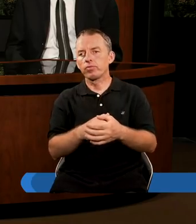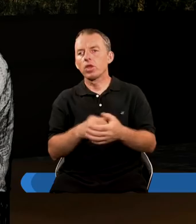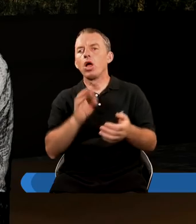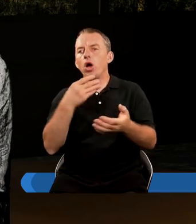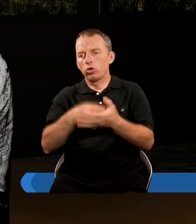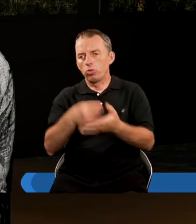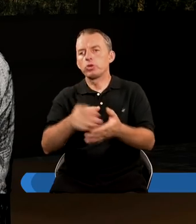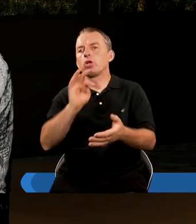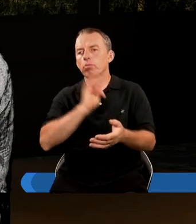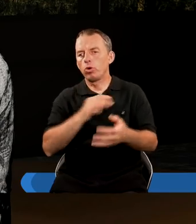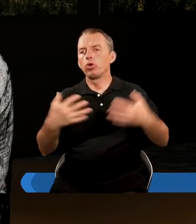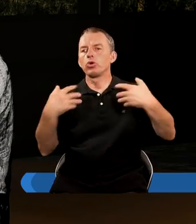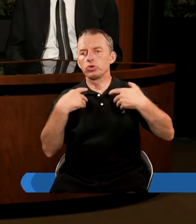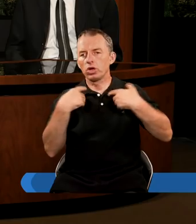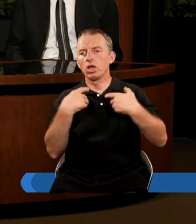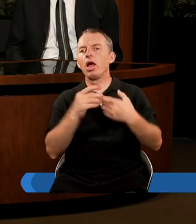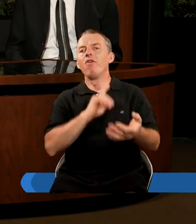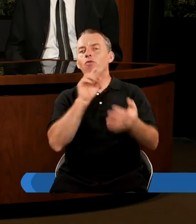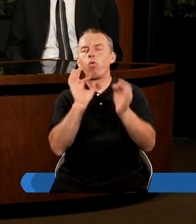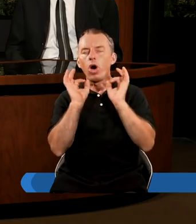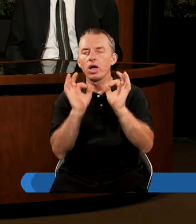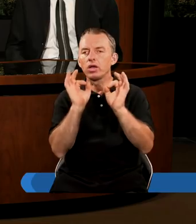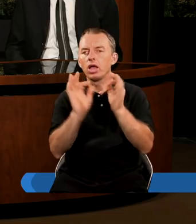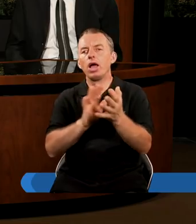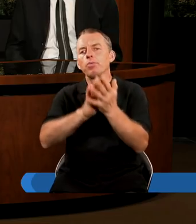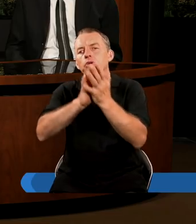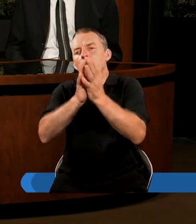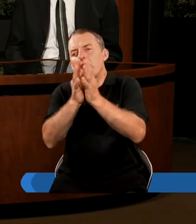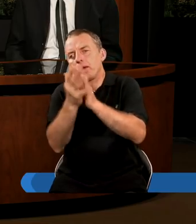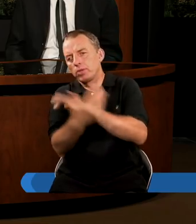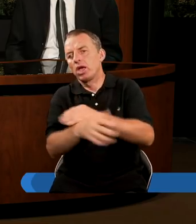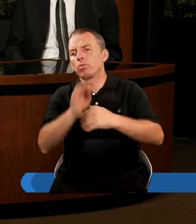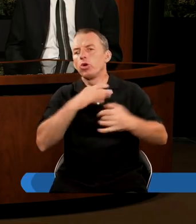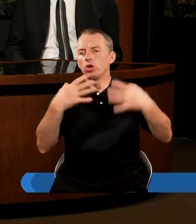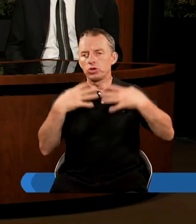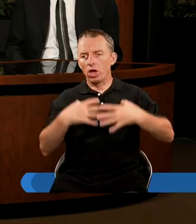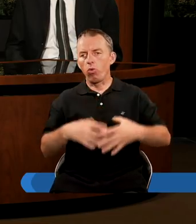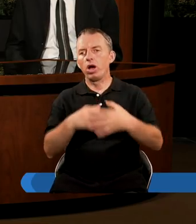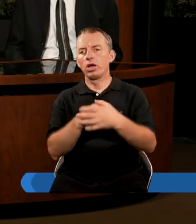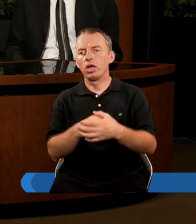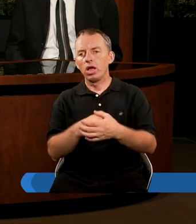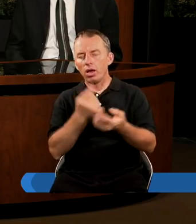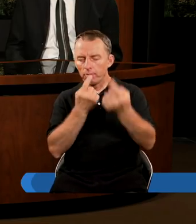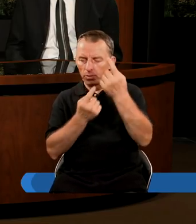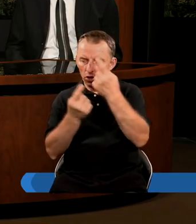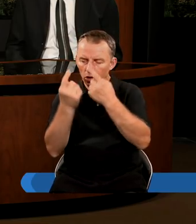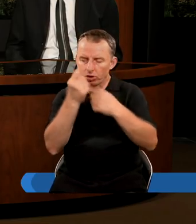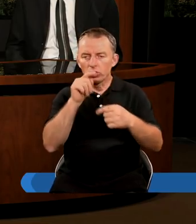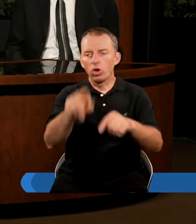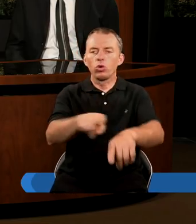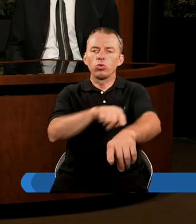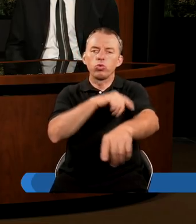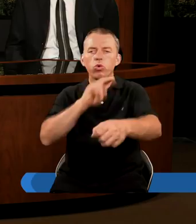odkupiciel mój żyje. Tak. I że właściwie przemieni to moje ciało. Tak. A więc myślę, że to jest ta